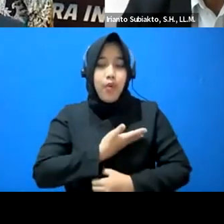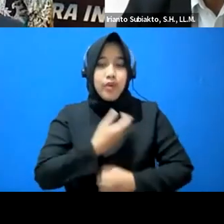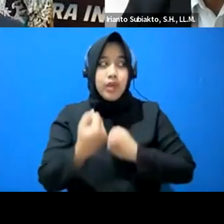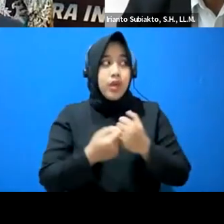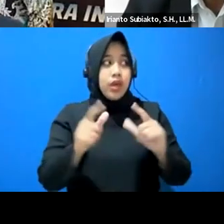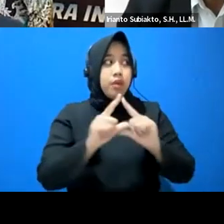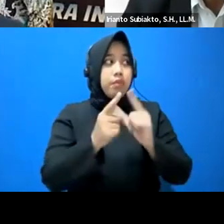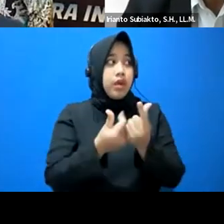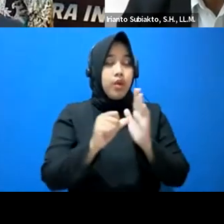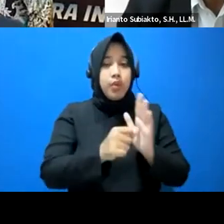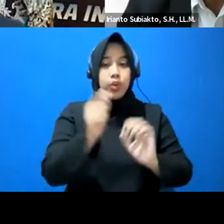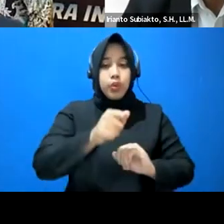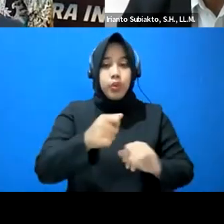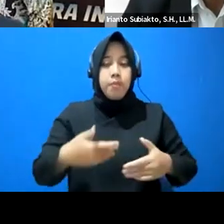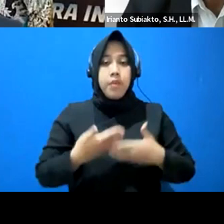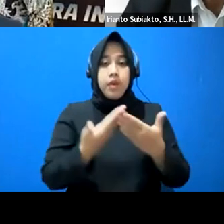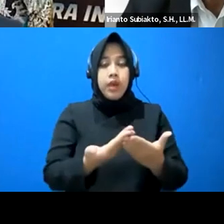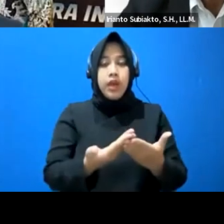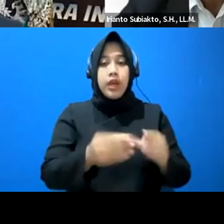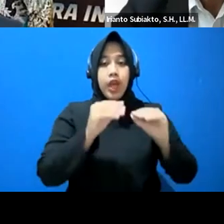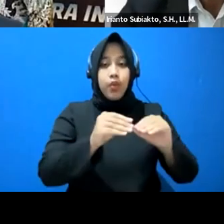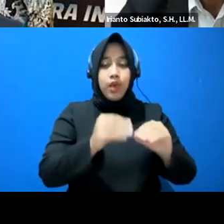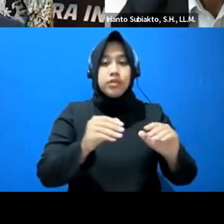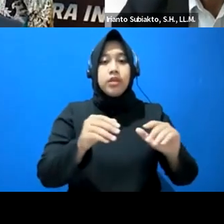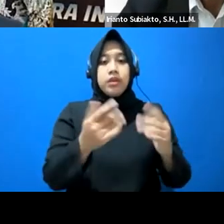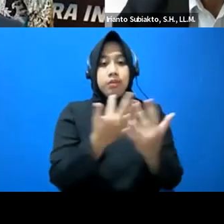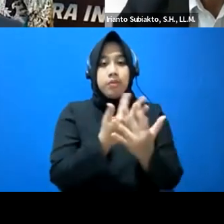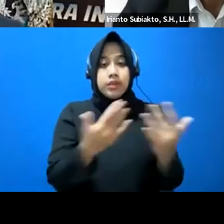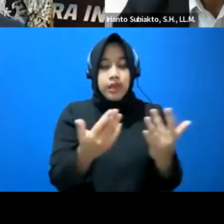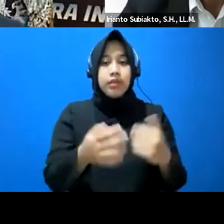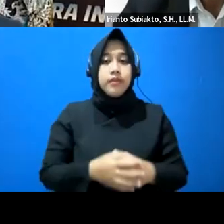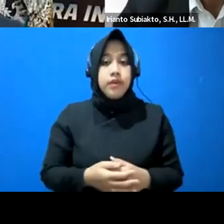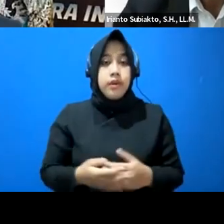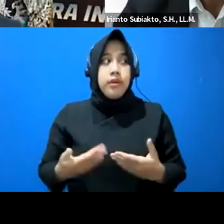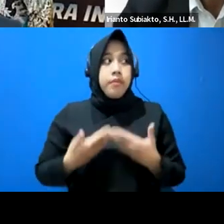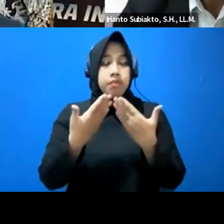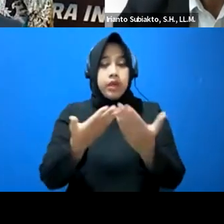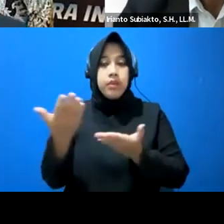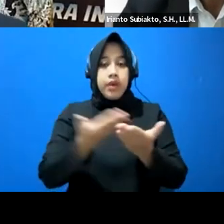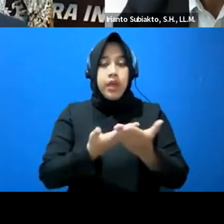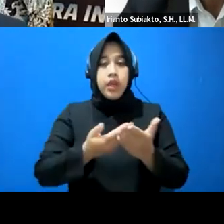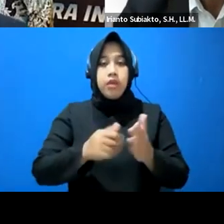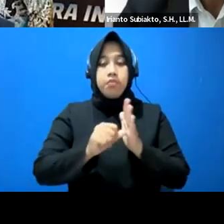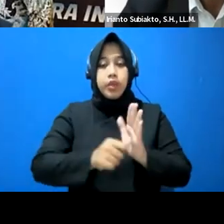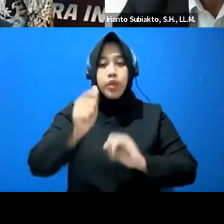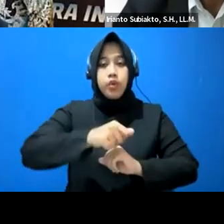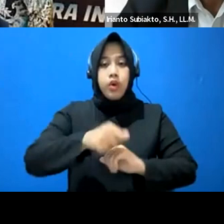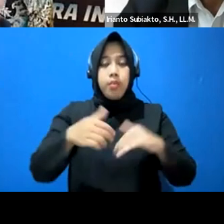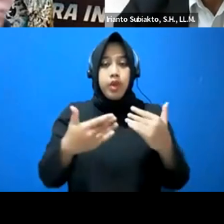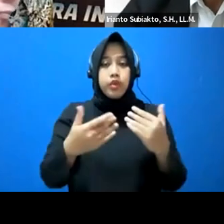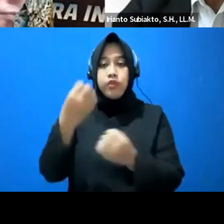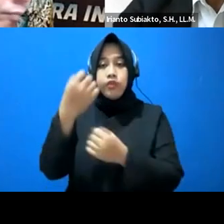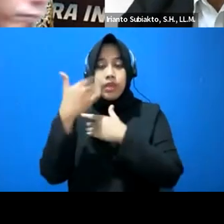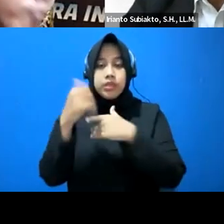lembaga bantuan hukum untuk memberikan edukasi kepada masyarakat bahwa pemberian layanan bantuan hukum maupun informasi hukum ini dapat